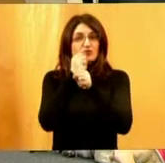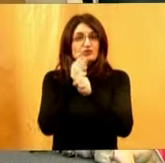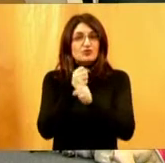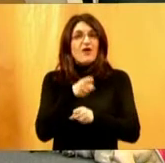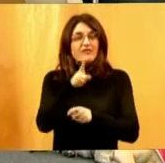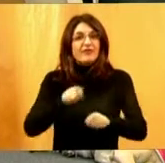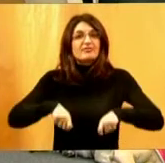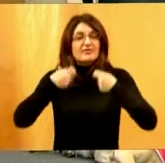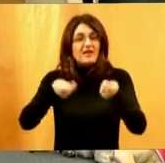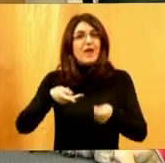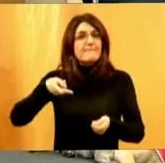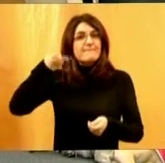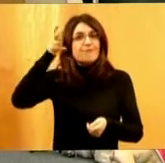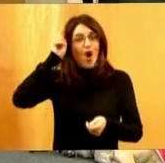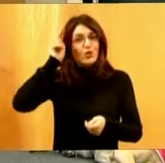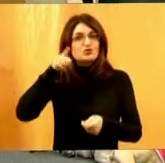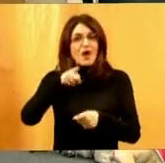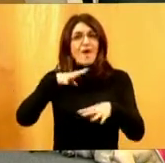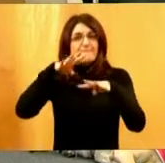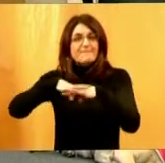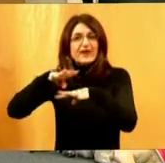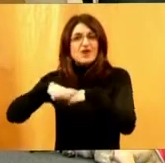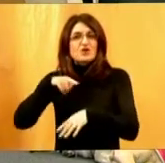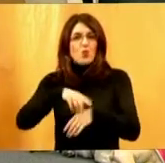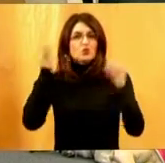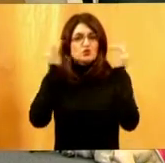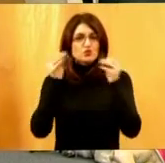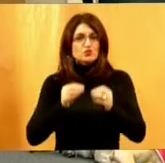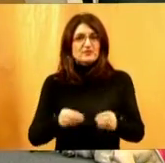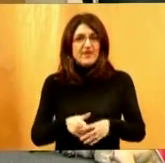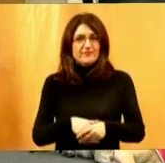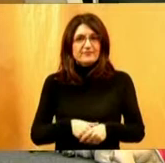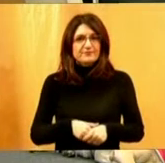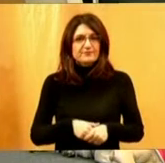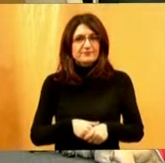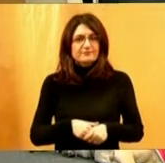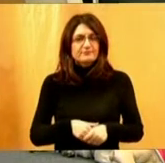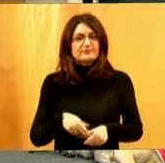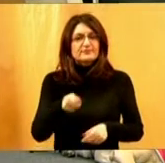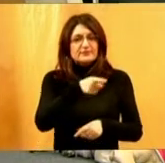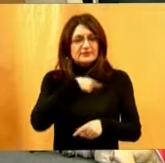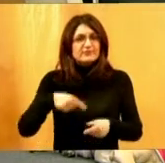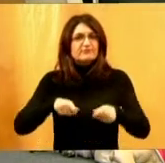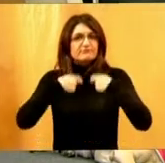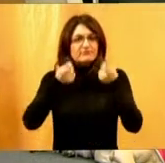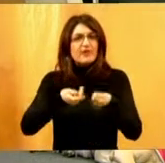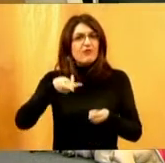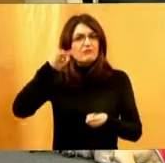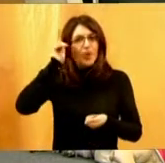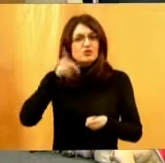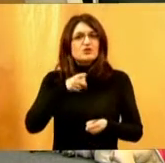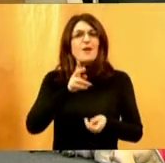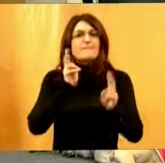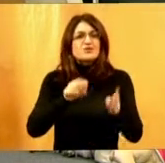mogućnosti da se umrežavaju u sustav. Mi im omogućujemo da mogu